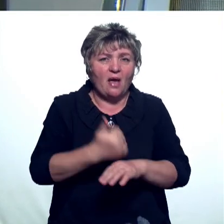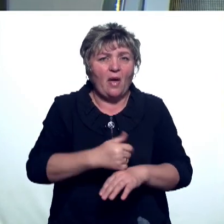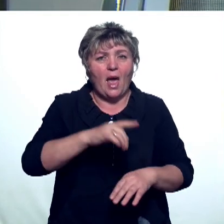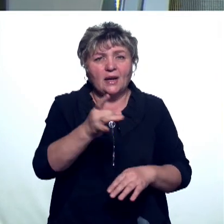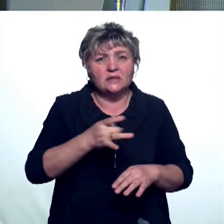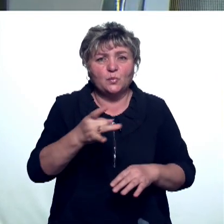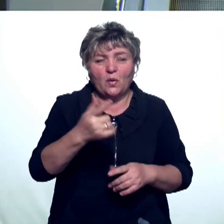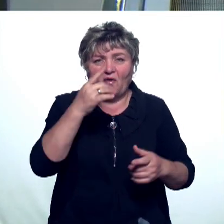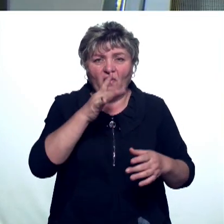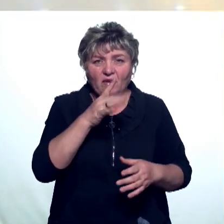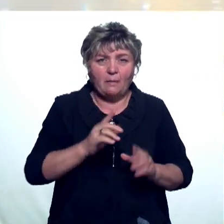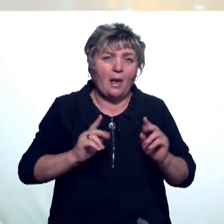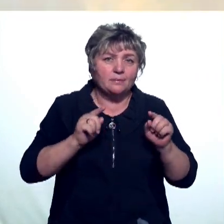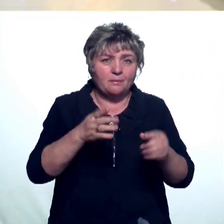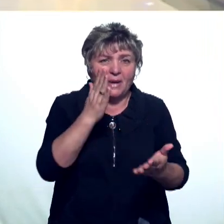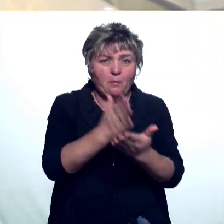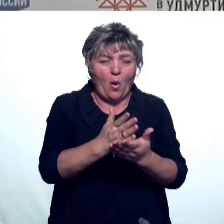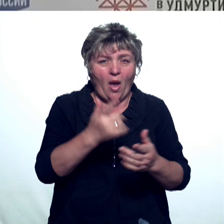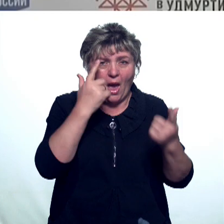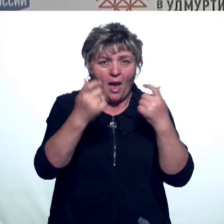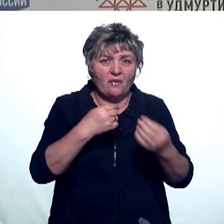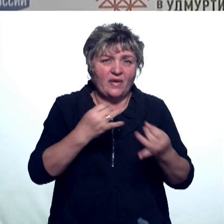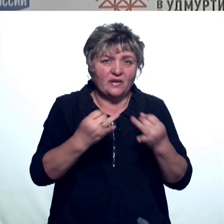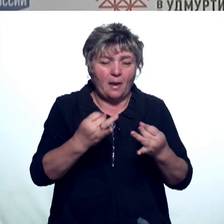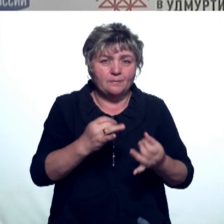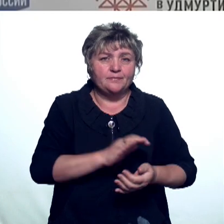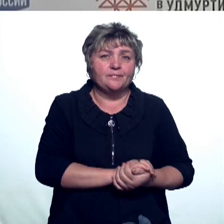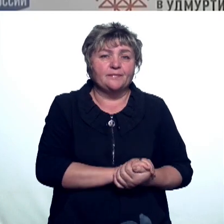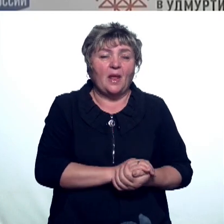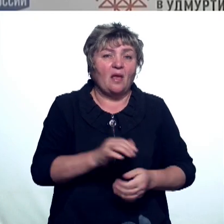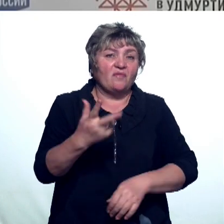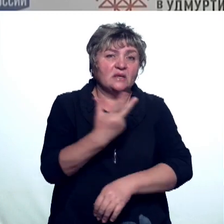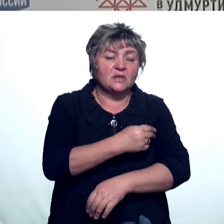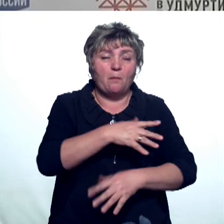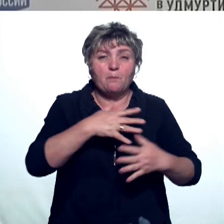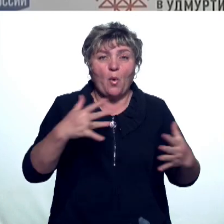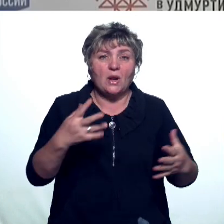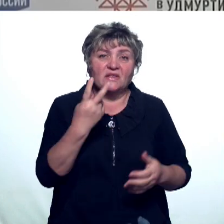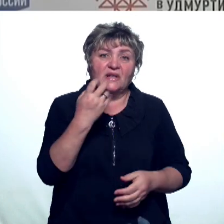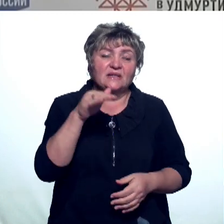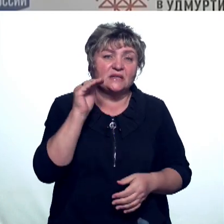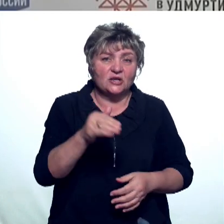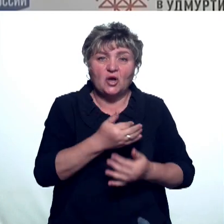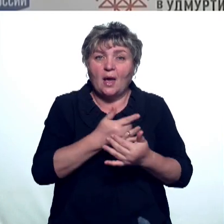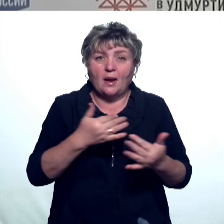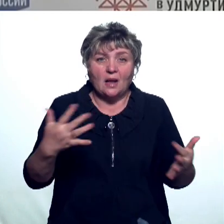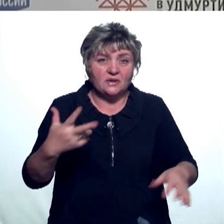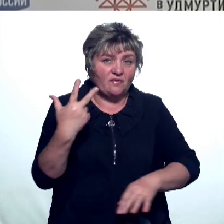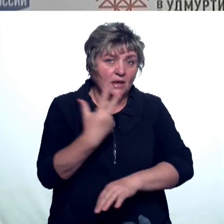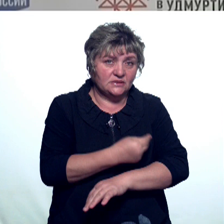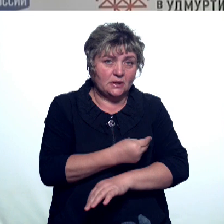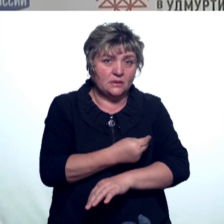накануне во время своего прямого эфира. Вакцин более чем достаточно. Более двухсот тысяч разных вакцин.